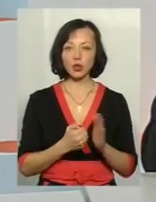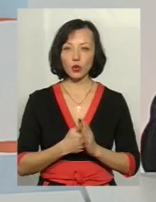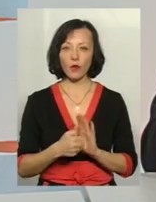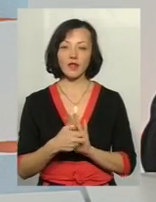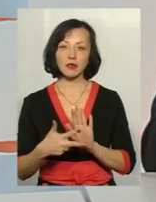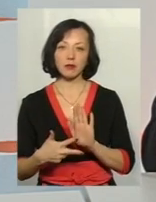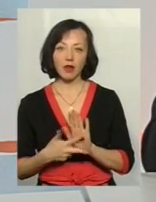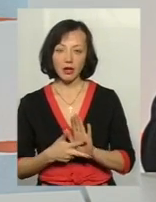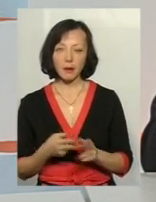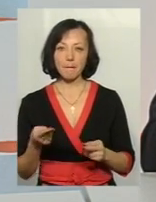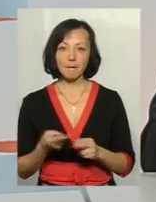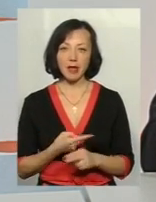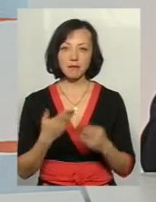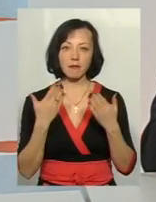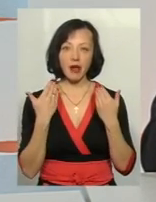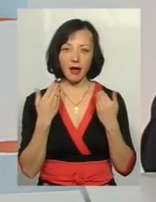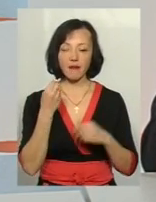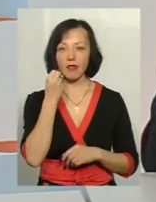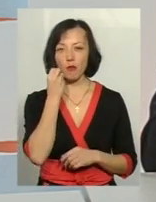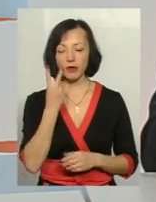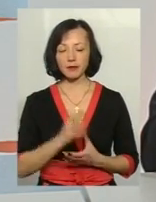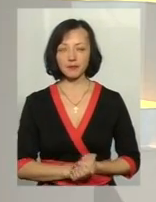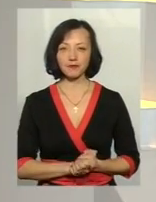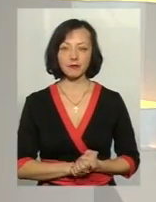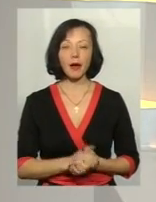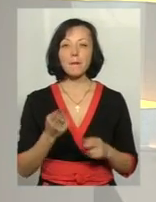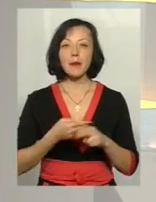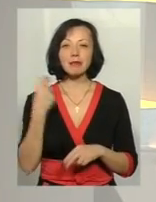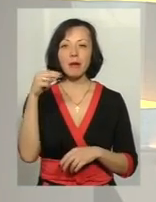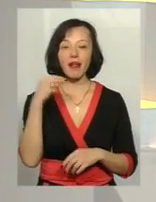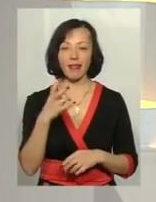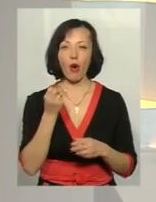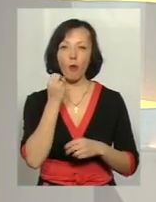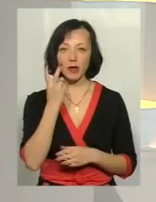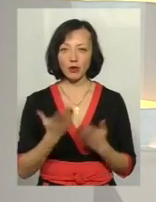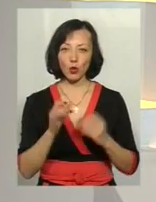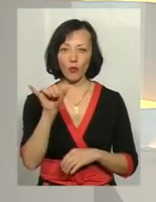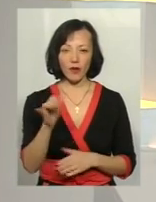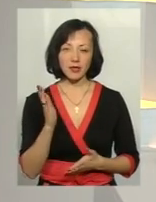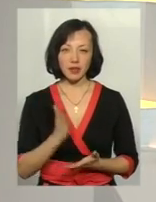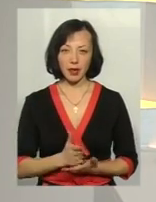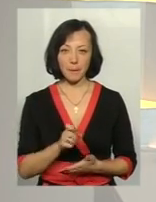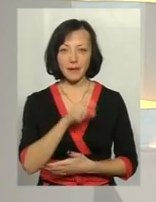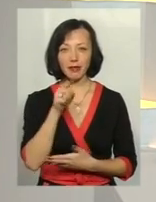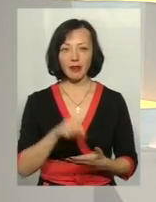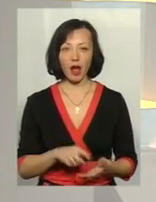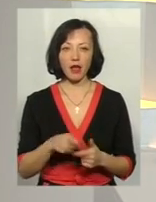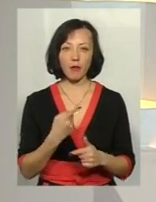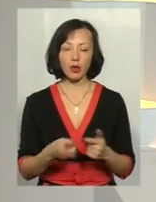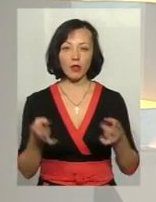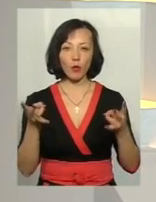18 години без перерви на обід. Це якщо, шановний глядач, у вас є питання або